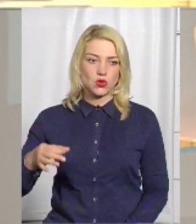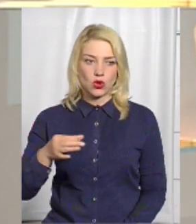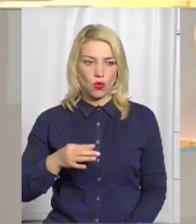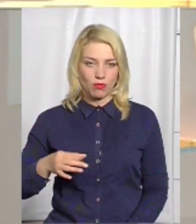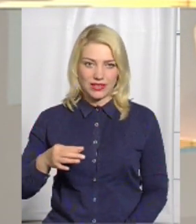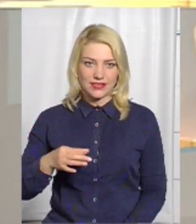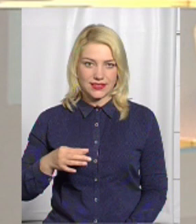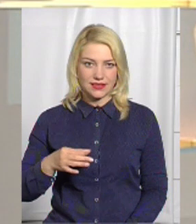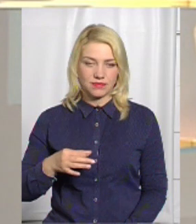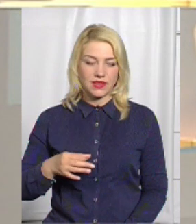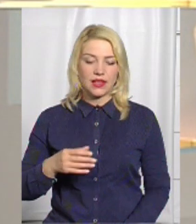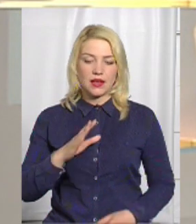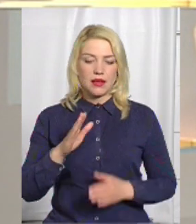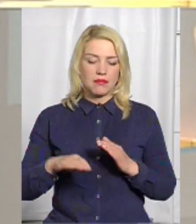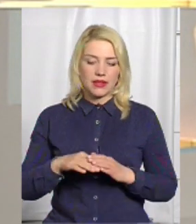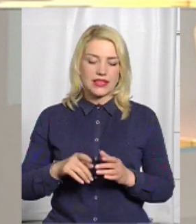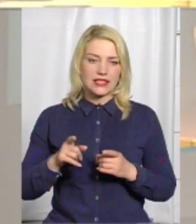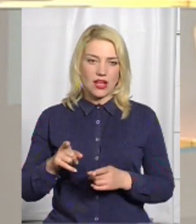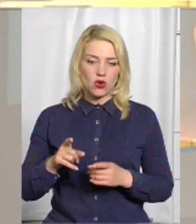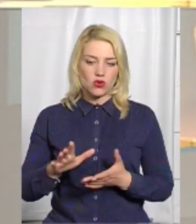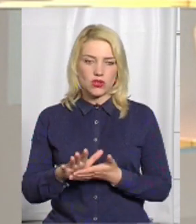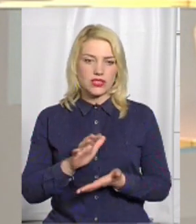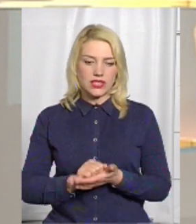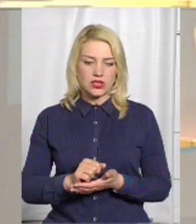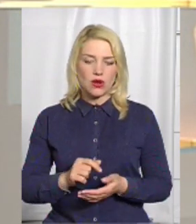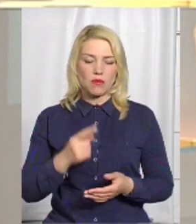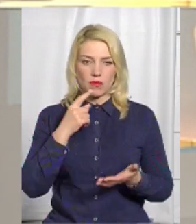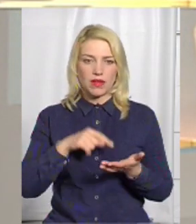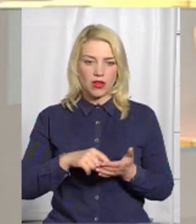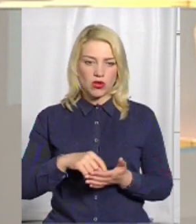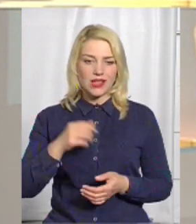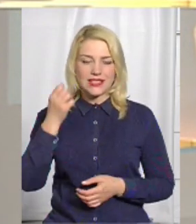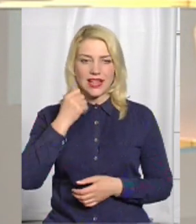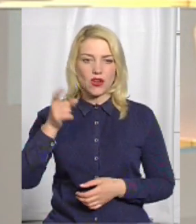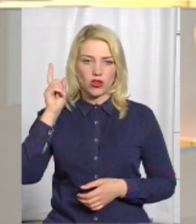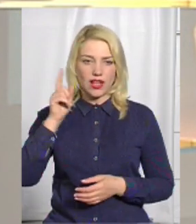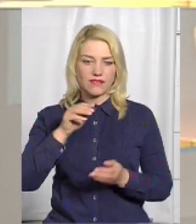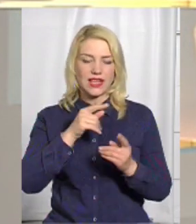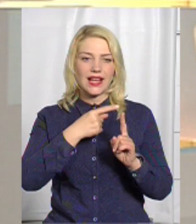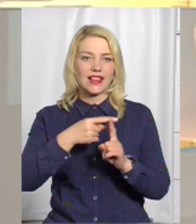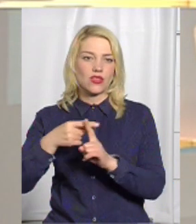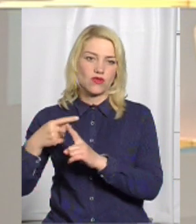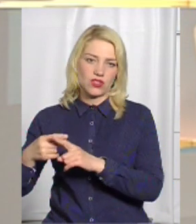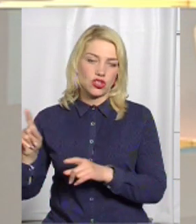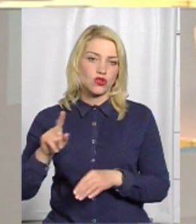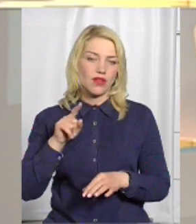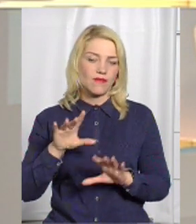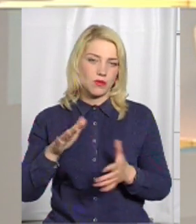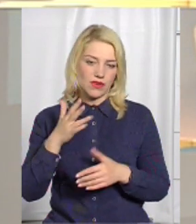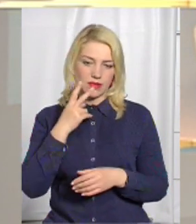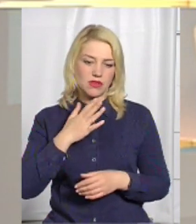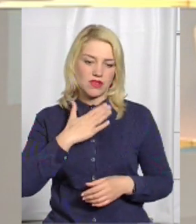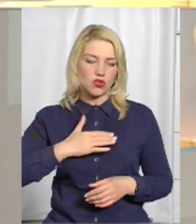області під загрозою знищення опинилося стародавнє кладовище. Що там відбувається, бачила наша